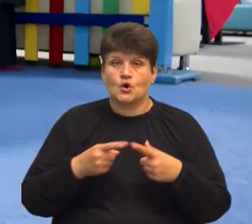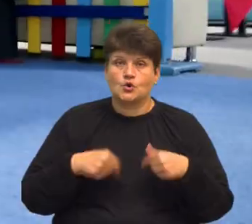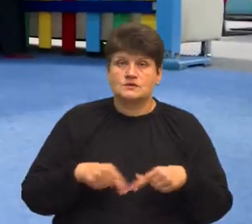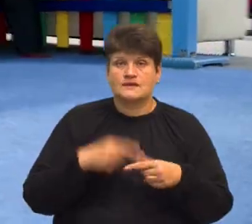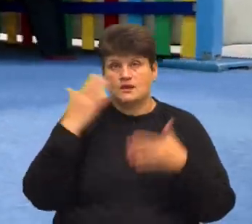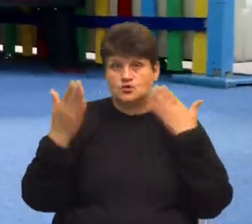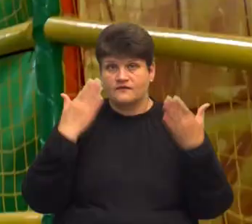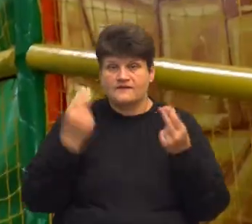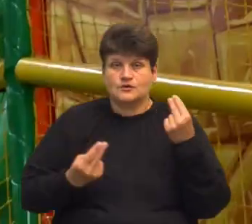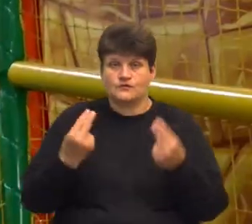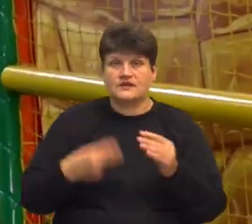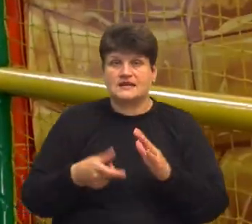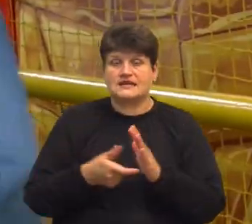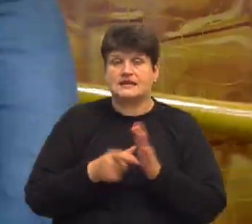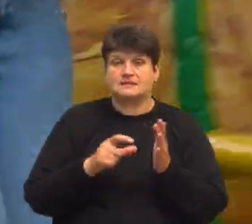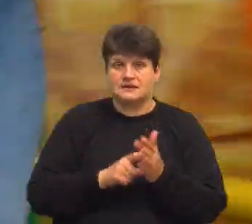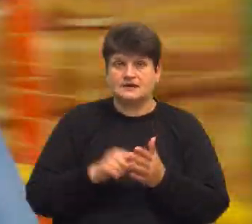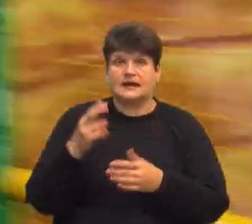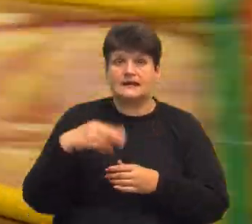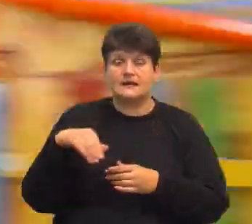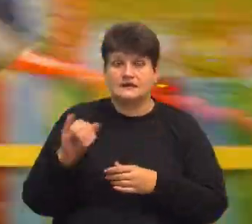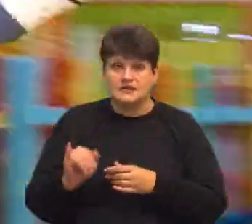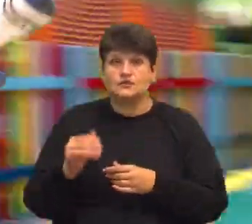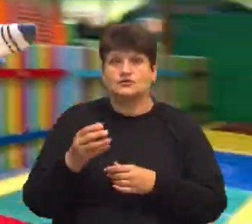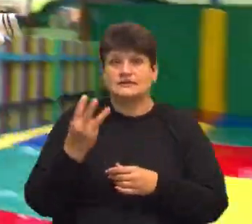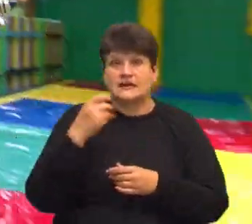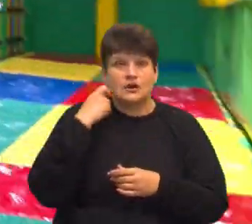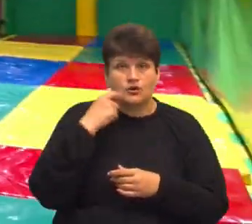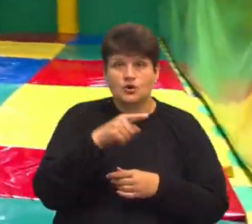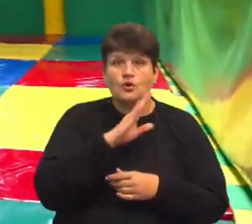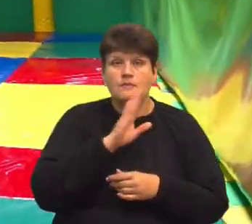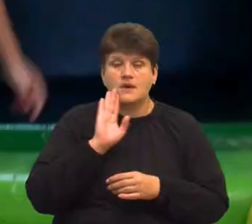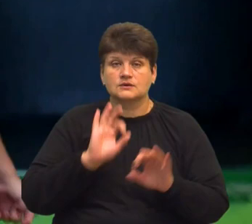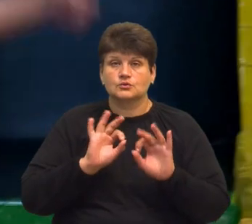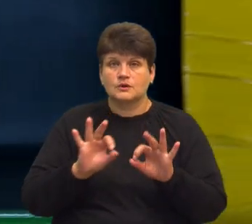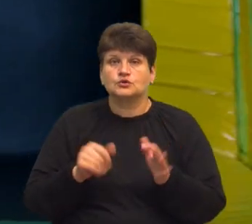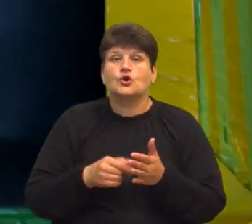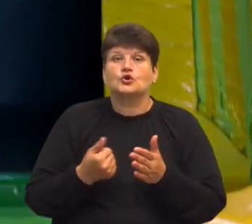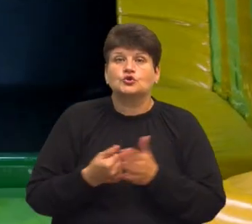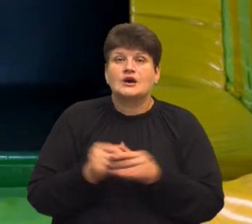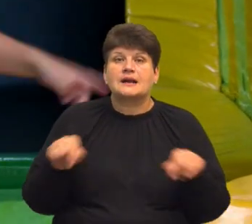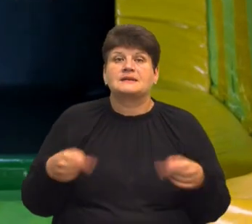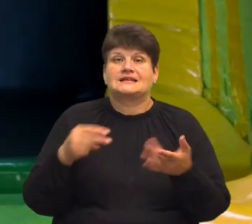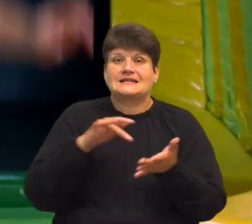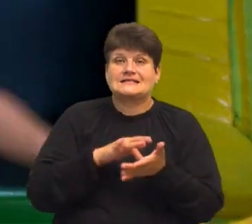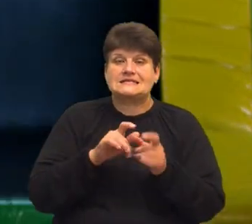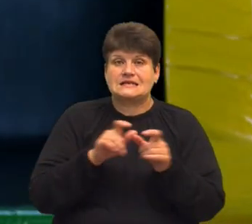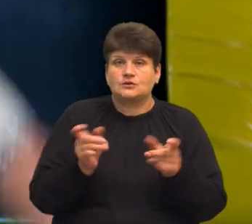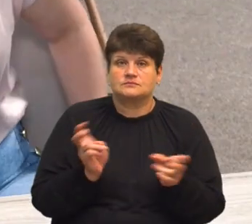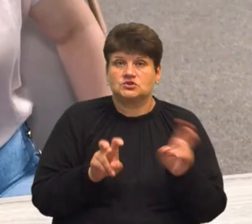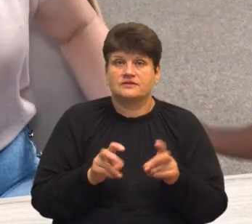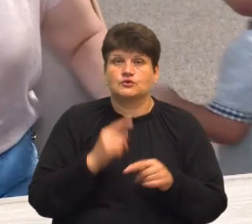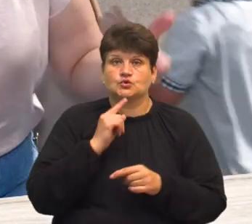кімнаті. Данаїл Ярошевському три роки. Його мати Вікторія розповідає, до реабілітаційного центру звернулася через труднощі дитини з